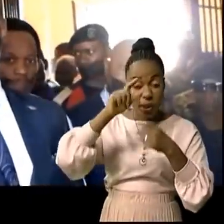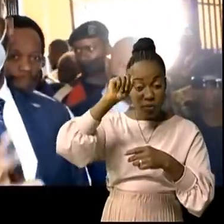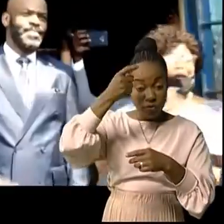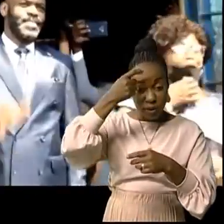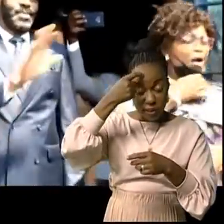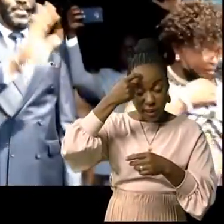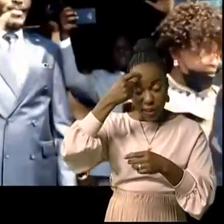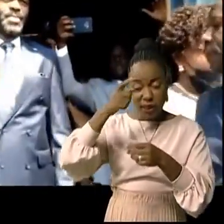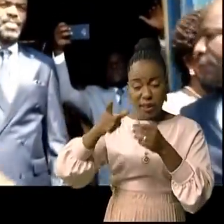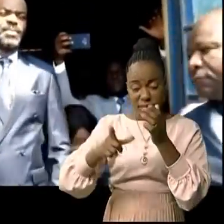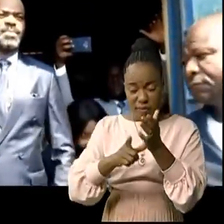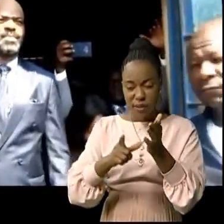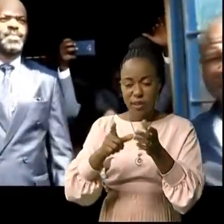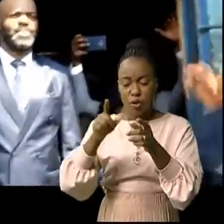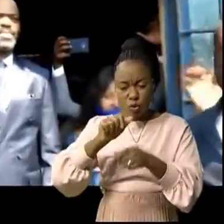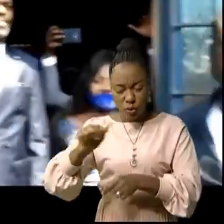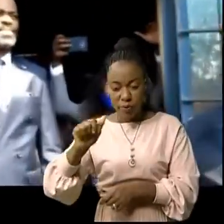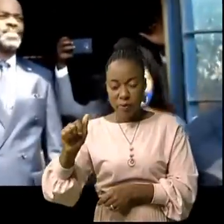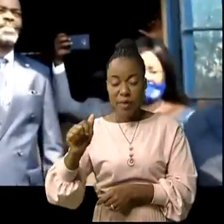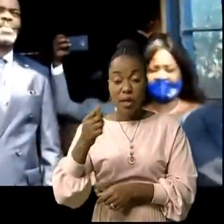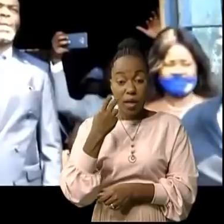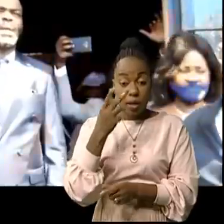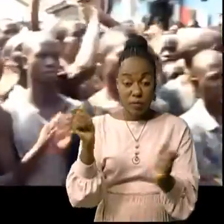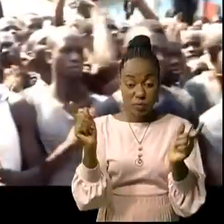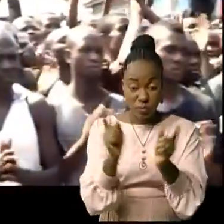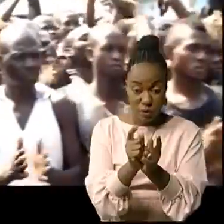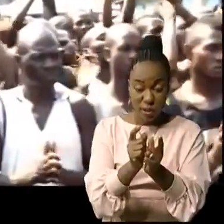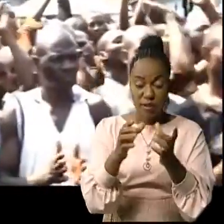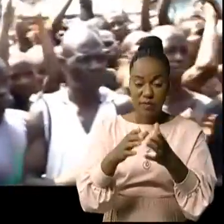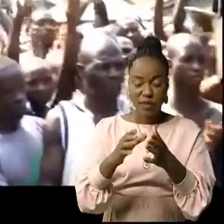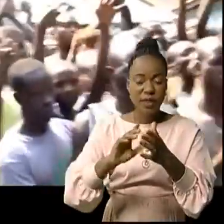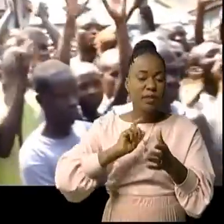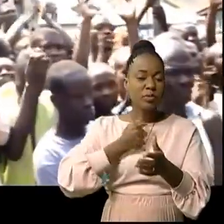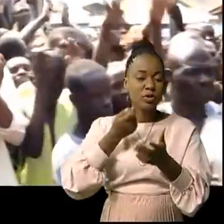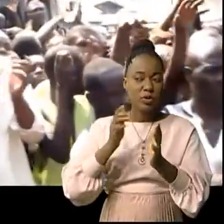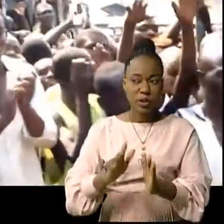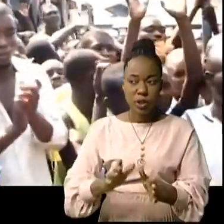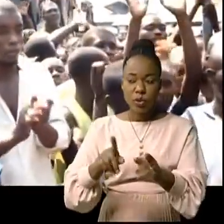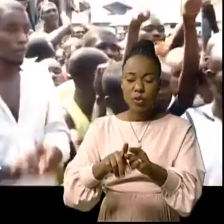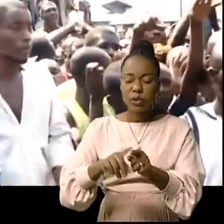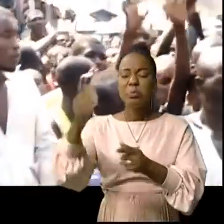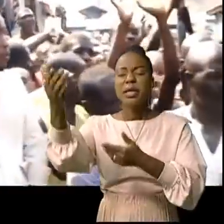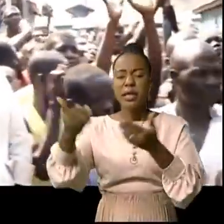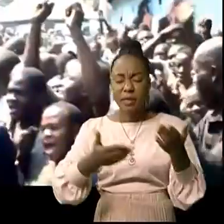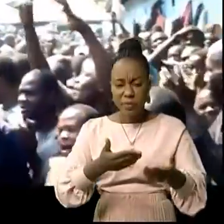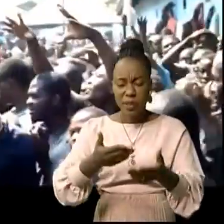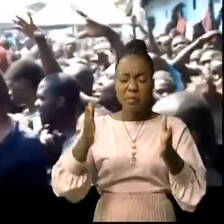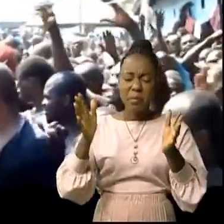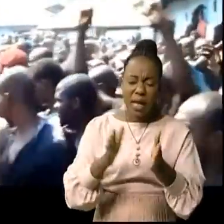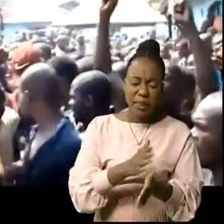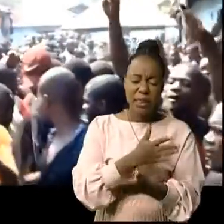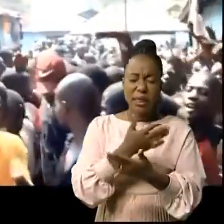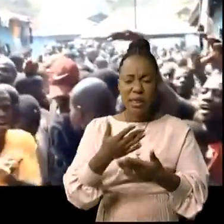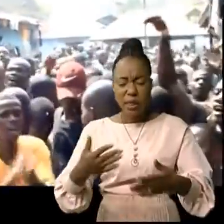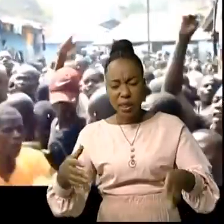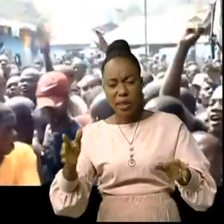intérim de la province du Tanganyika, Sambakaya Balamoni, est allé à la rencontre des prisonniers où il a été chaleureusement accueilli par des chants franétiques,